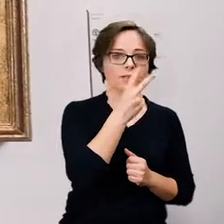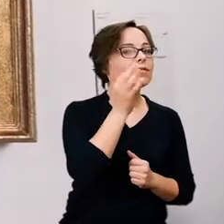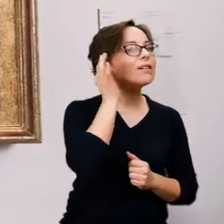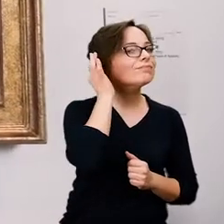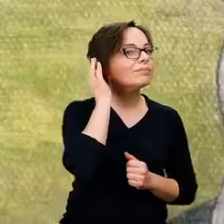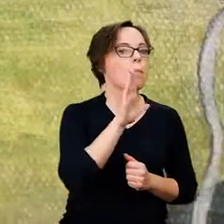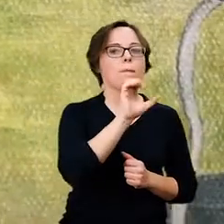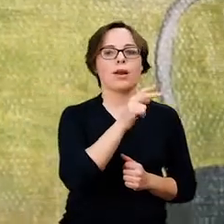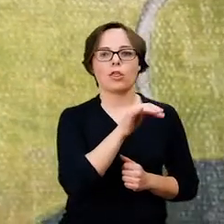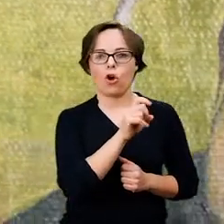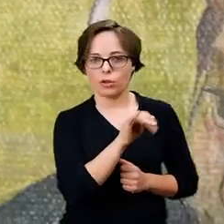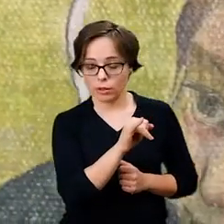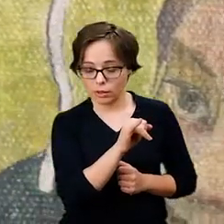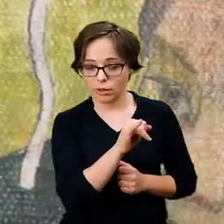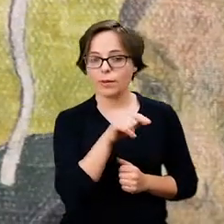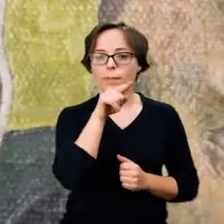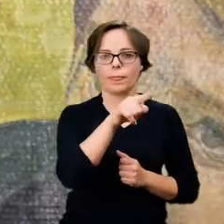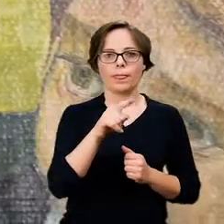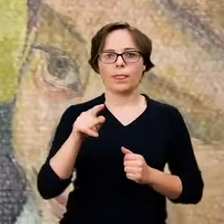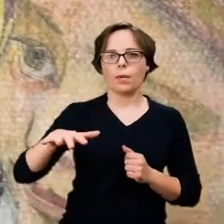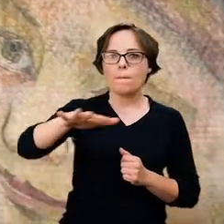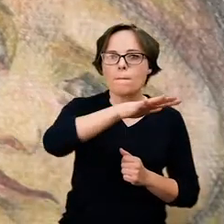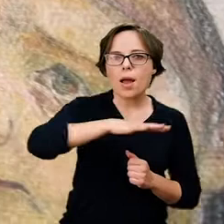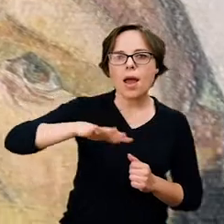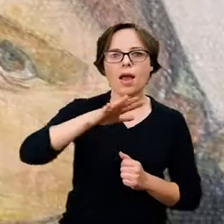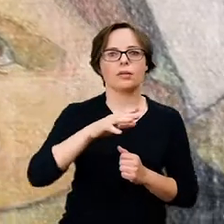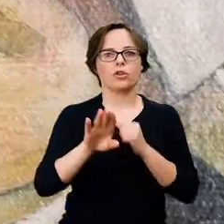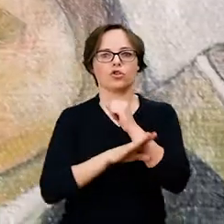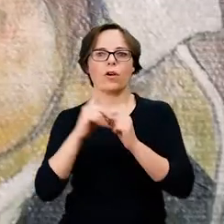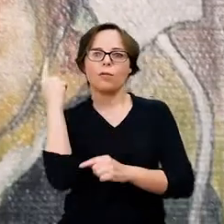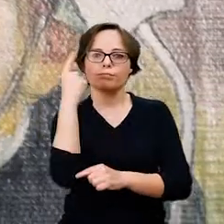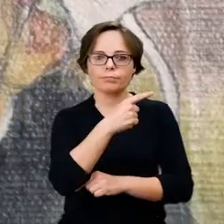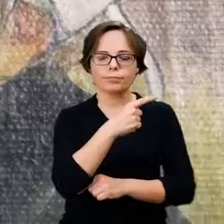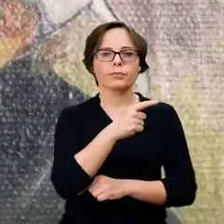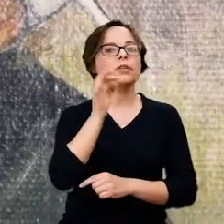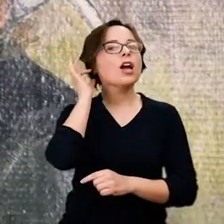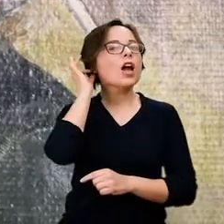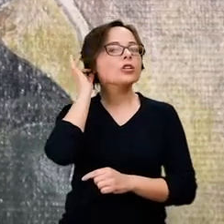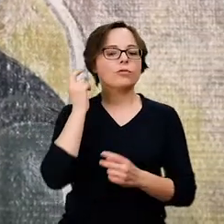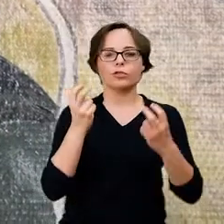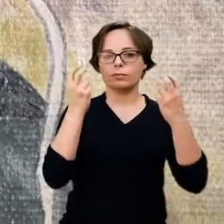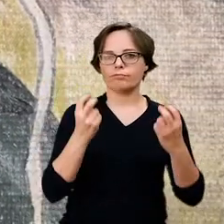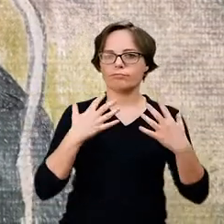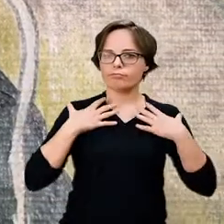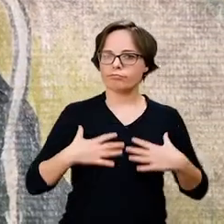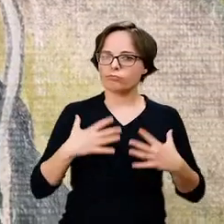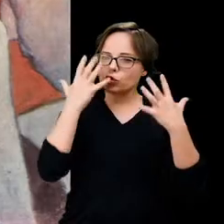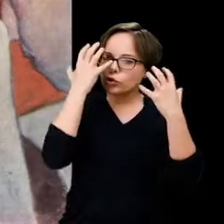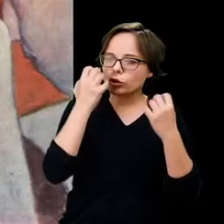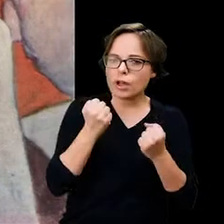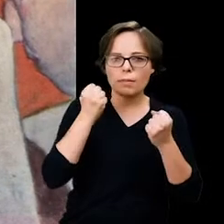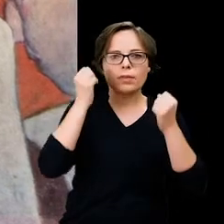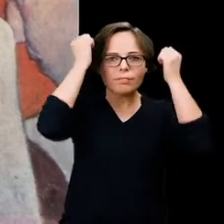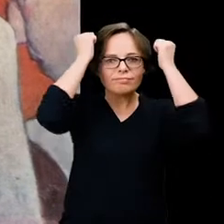ujęcia pejzażu z przechylonym drzewem po środku i dziewczęcymi sylwetkami w ciemnych strojach i tradycyjnych białych czepkach